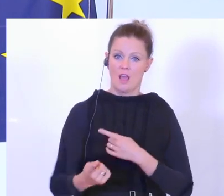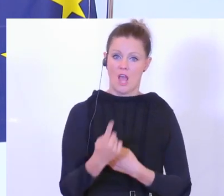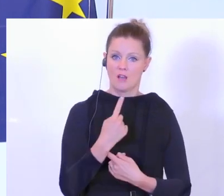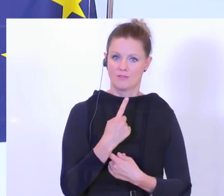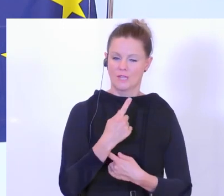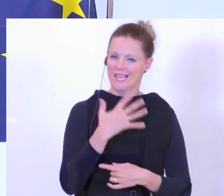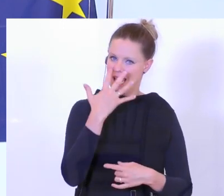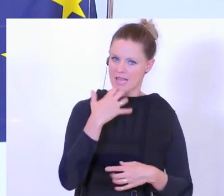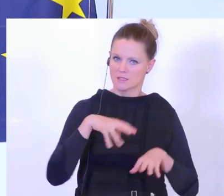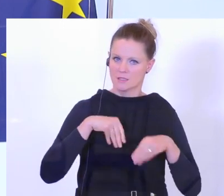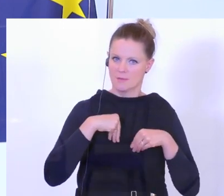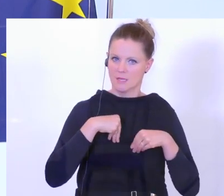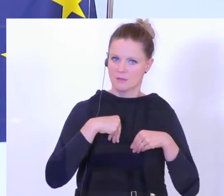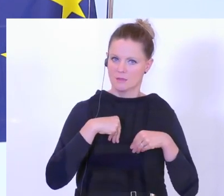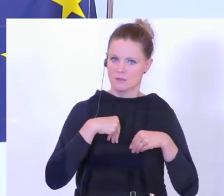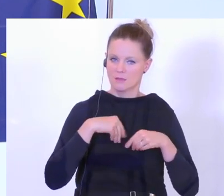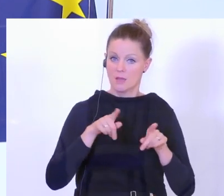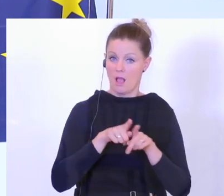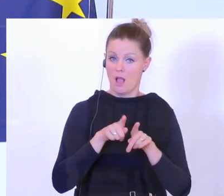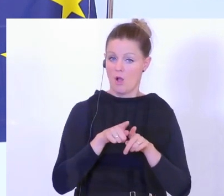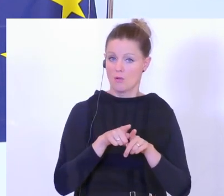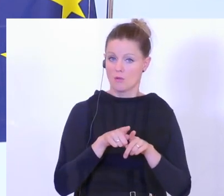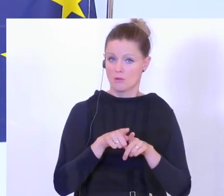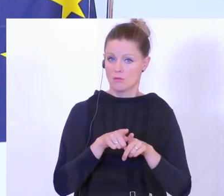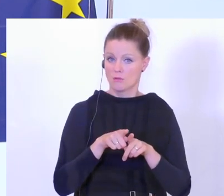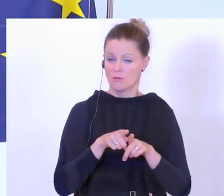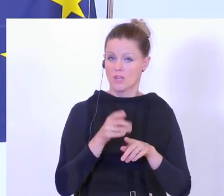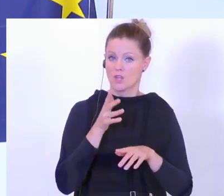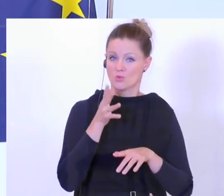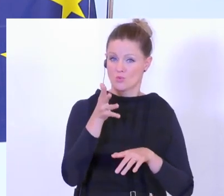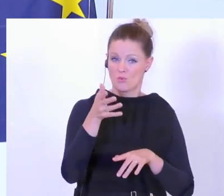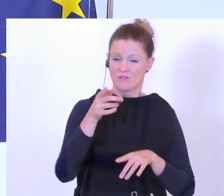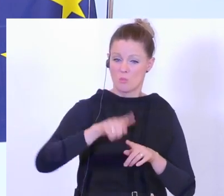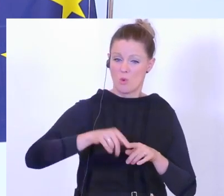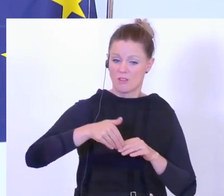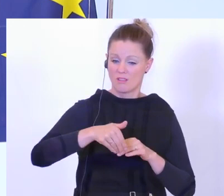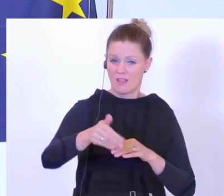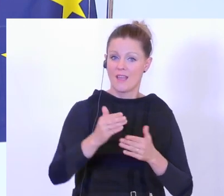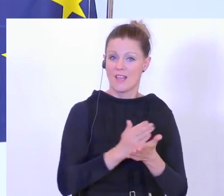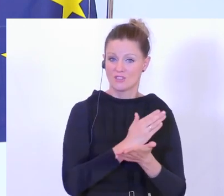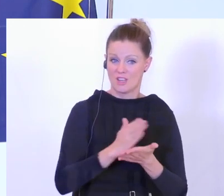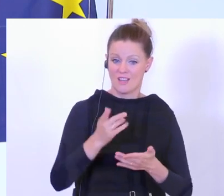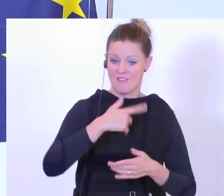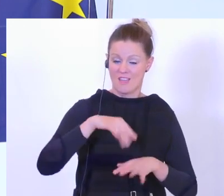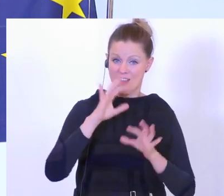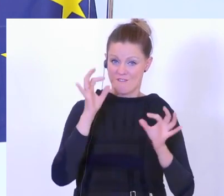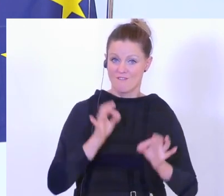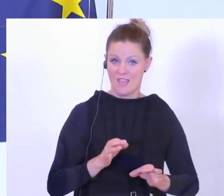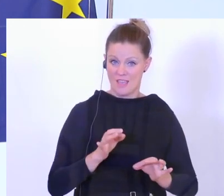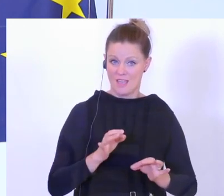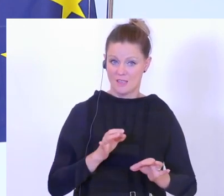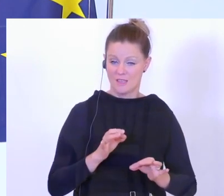ernst zu nehmen, weil das wird auch die Entscheidung sein in den nächsten Monaten, inwieweit wir fähig sind, vereinzelt noch